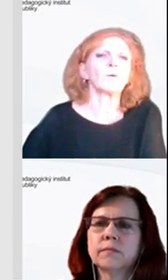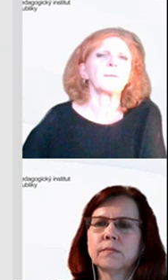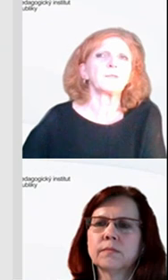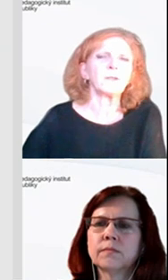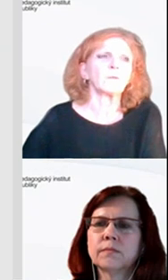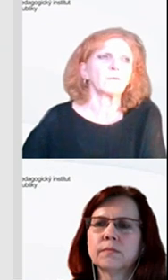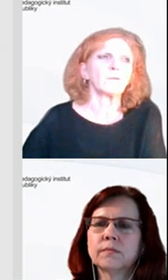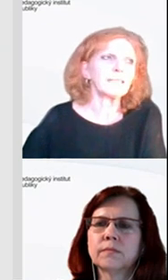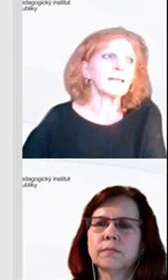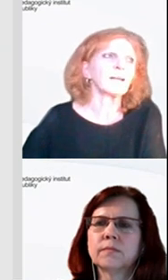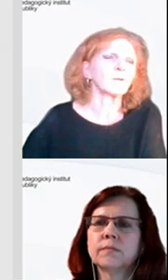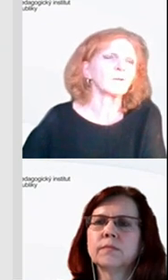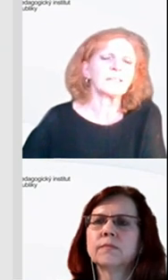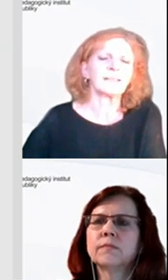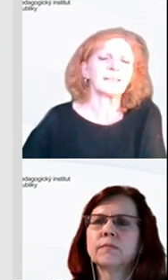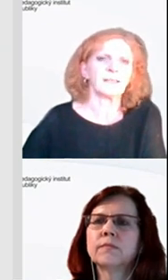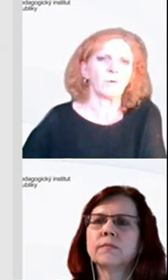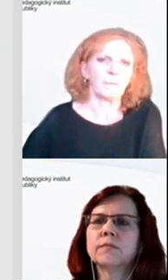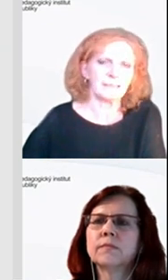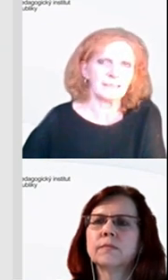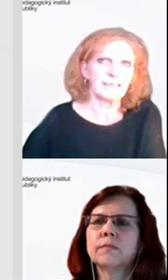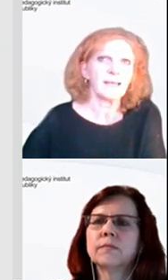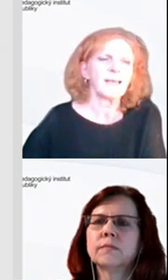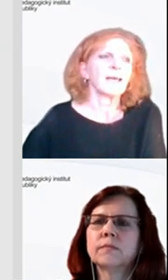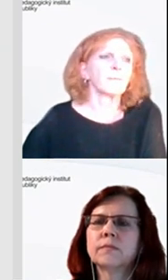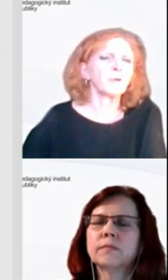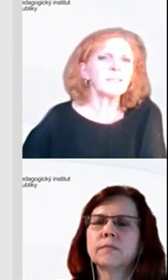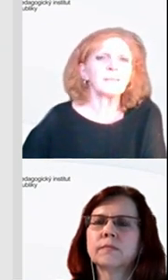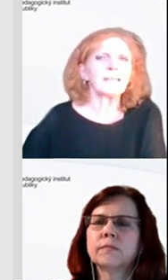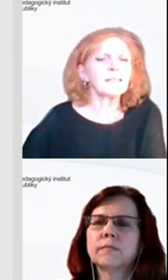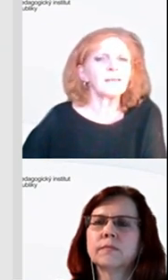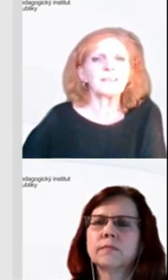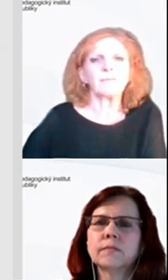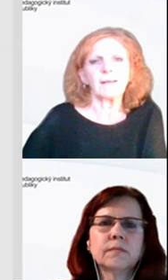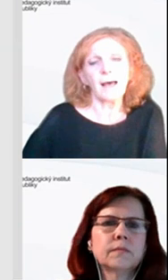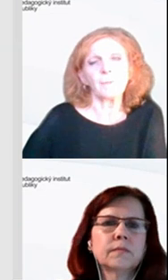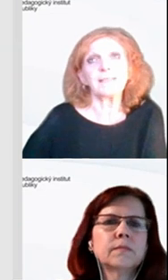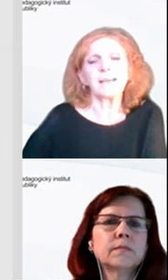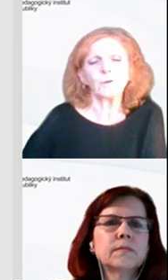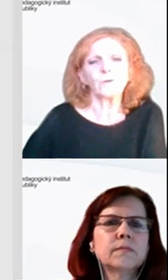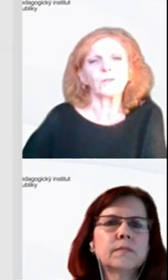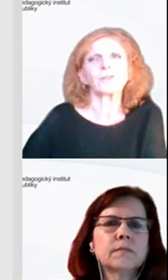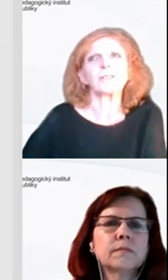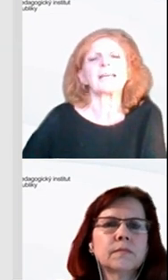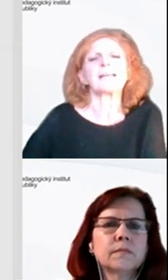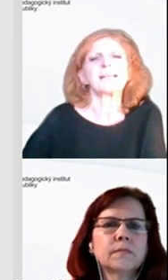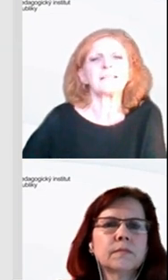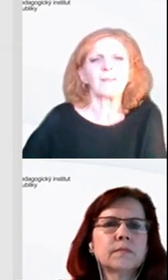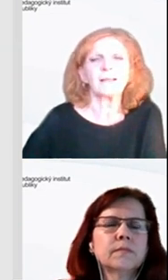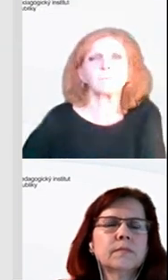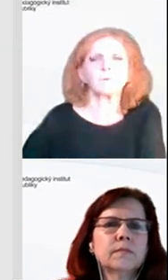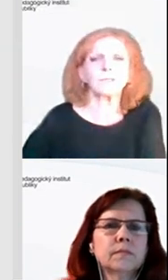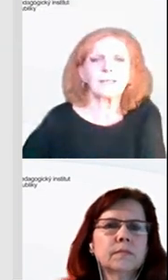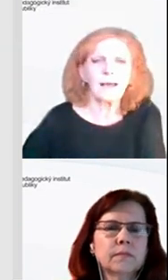od výuky předmětu informatika k rozvoji digitálních kompetencií. Prosím, jestli je mezi námi někdo, kdo ještě